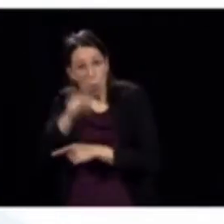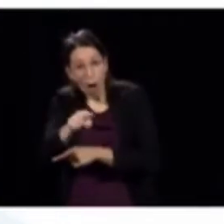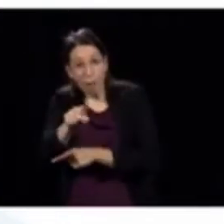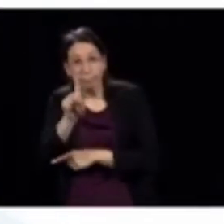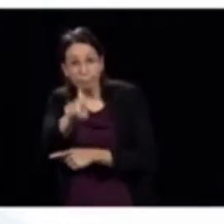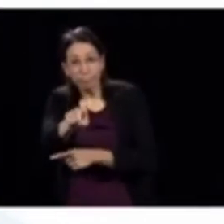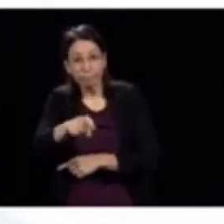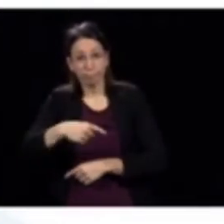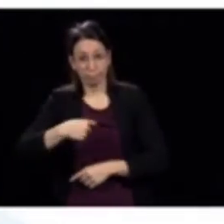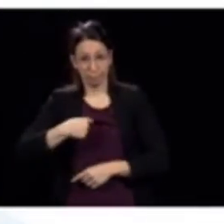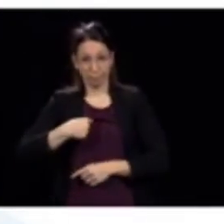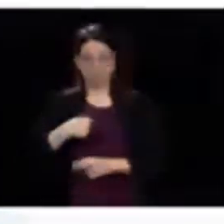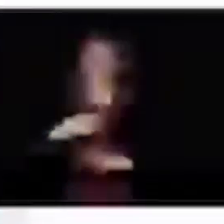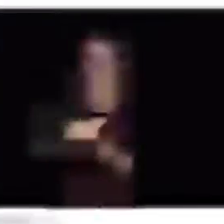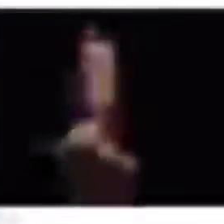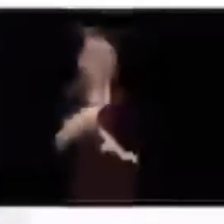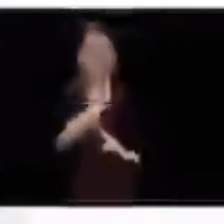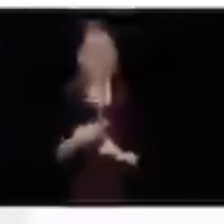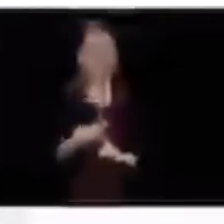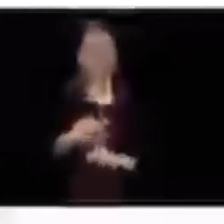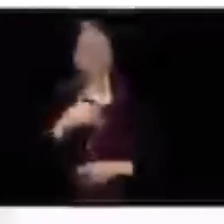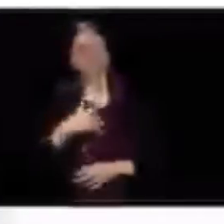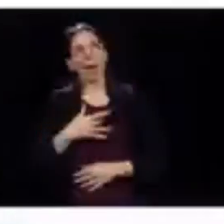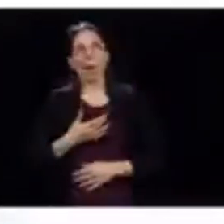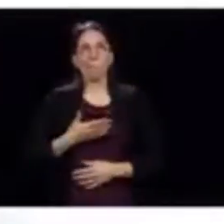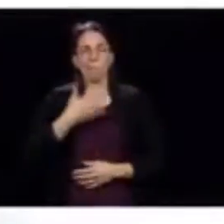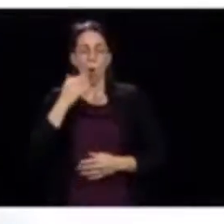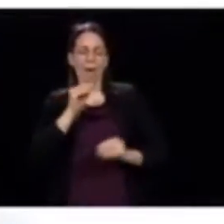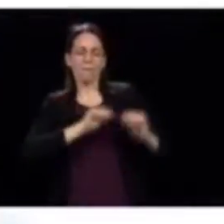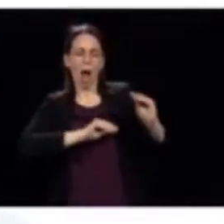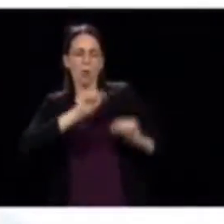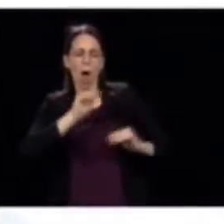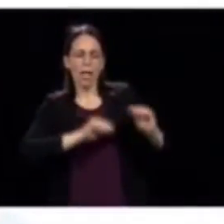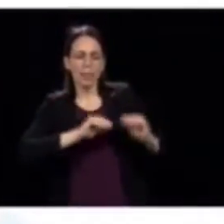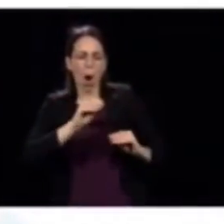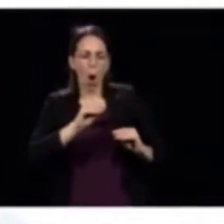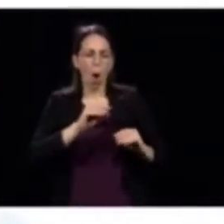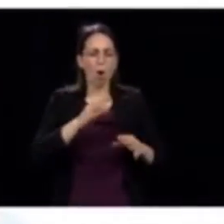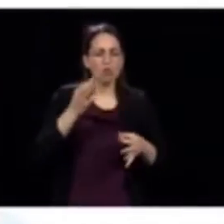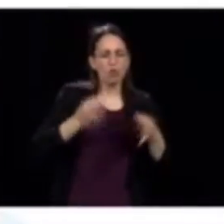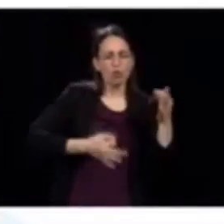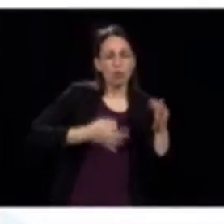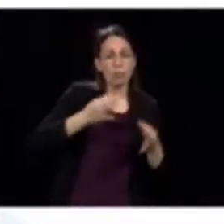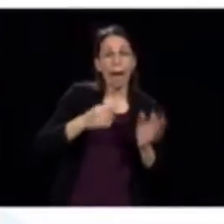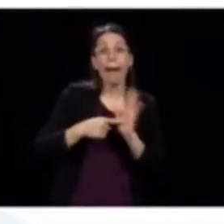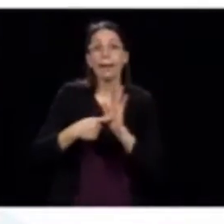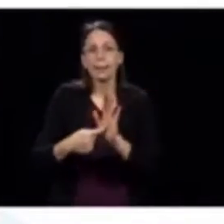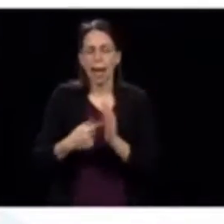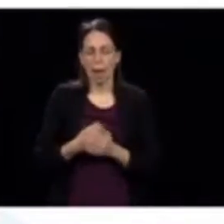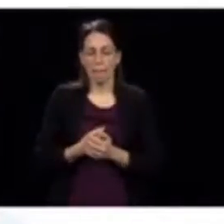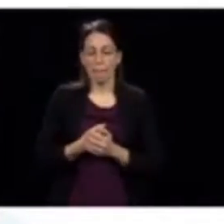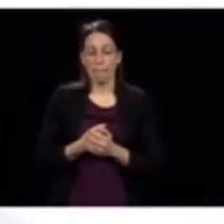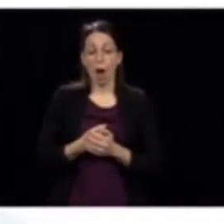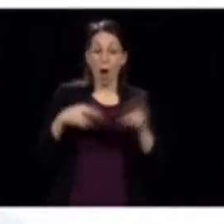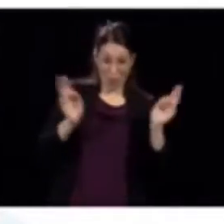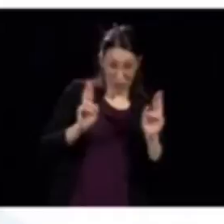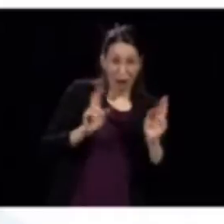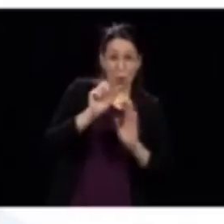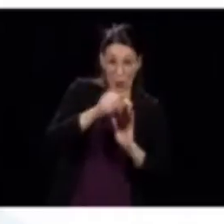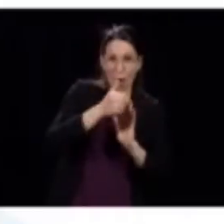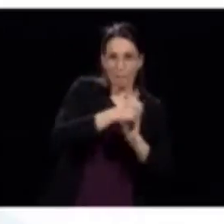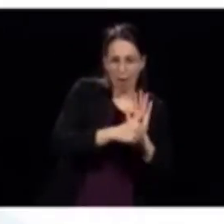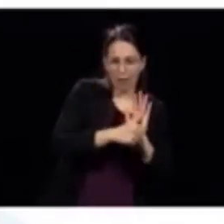d'évaluation, de jugement. Qu'est-ce qui est une activité urgente? Qu'est-ce qui est une activité semi